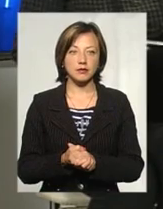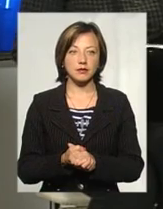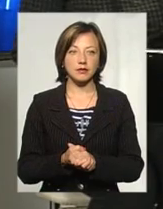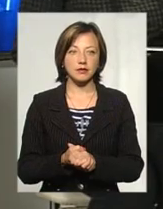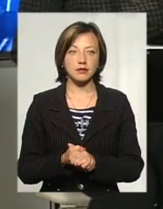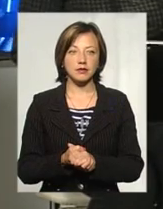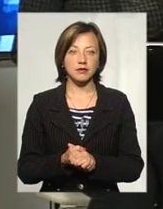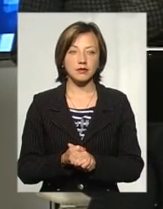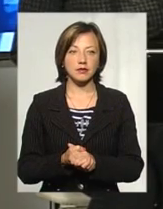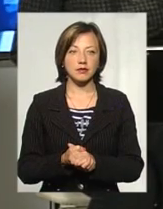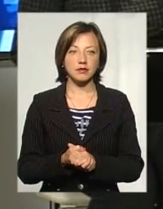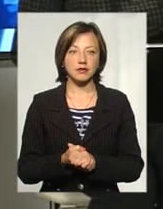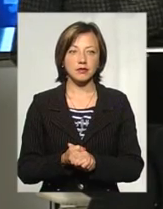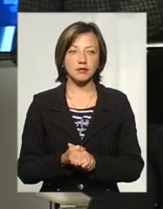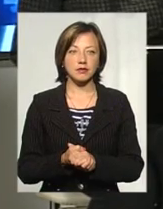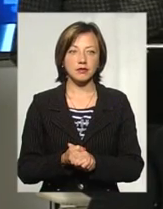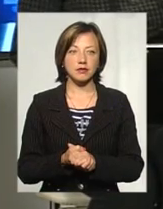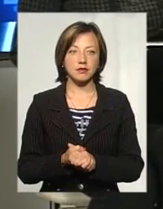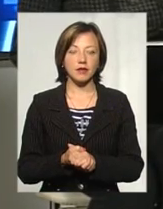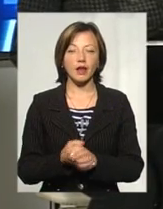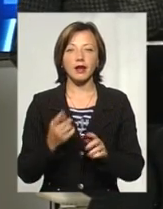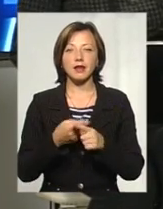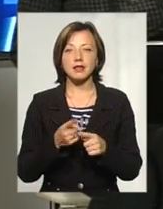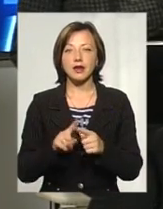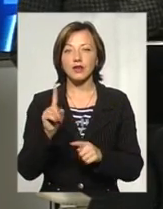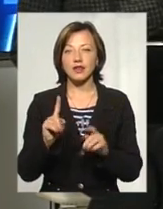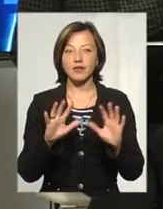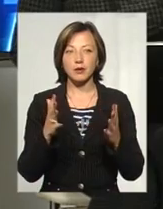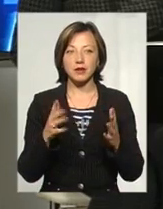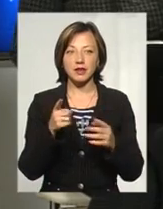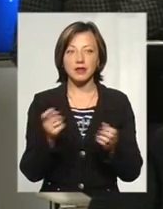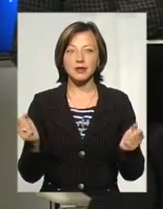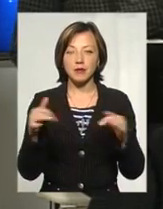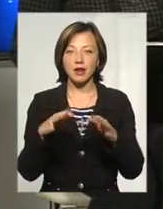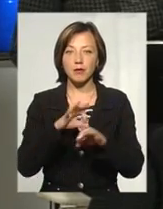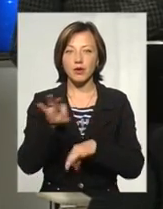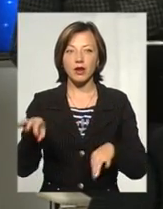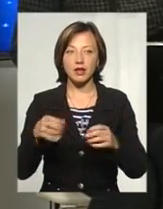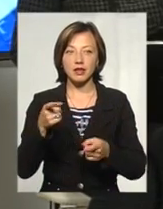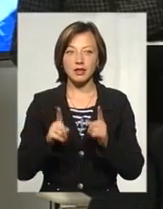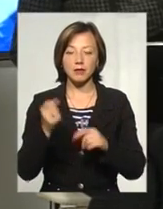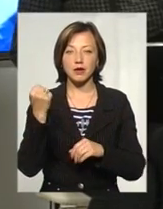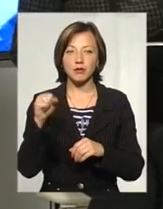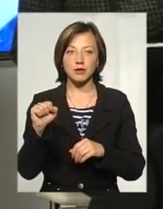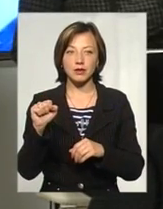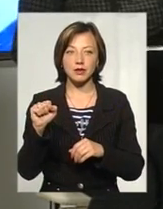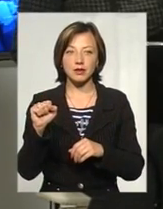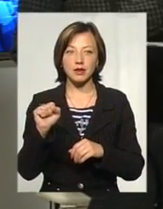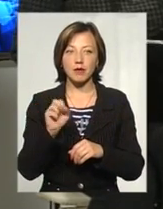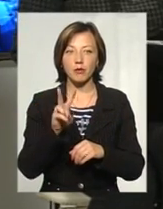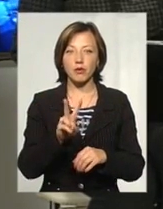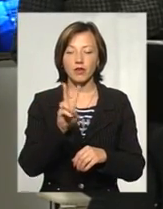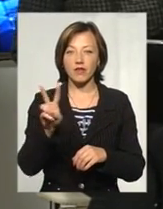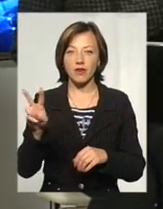взагалі-то одні з тих випадків, коли ви зібрали тільки ті проєкти, які дійсно перемогли по двох